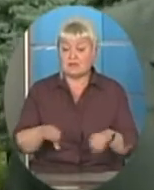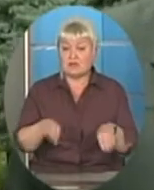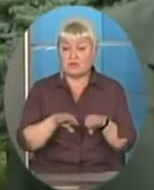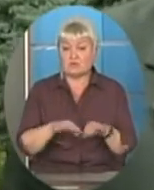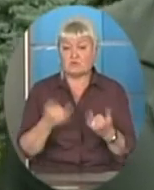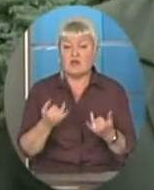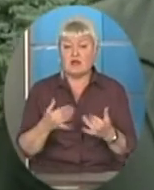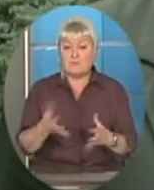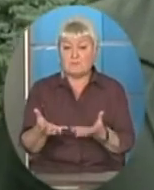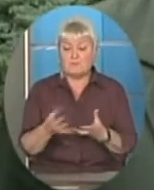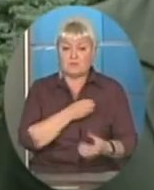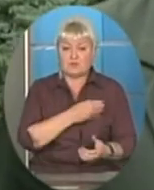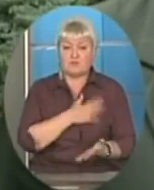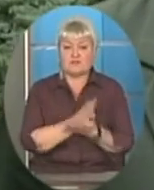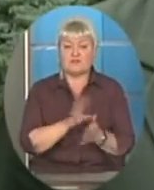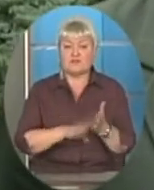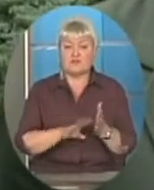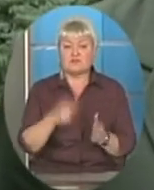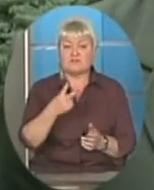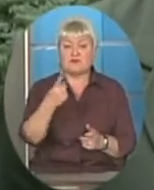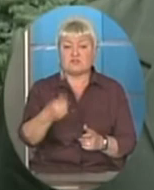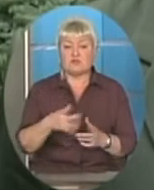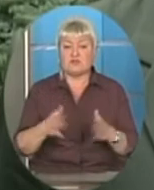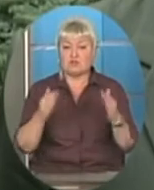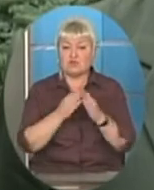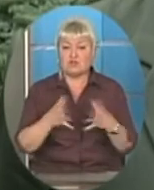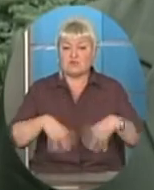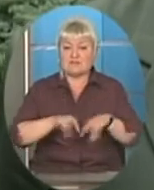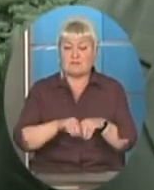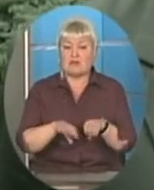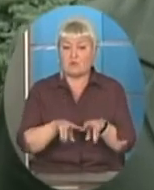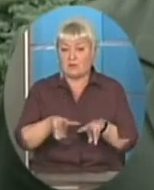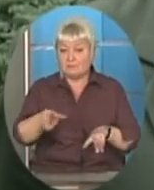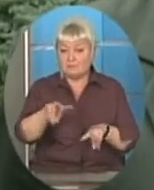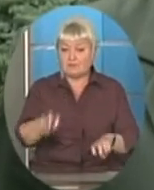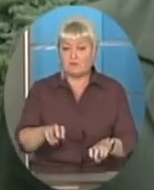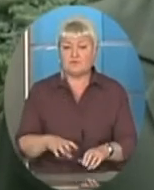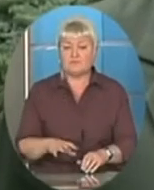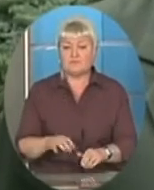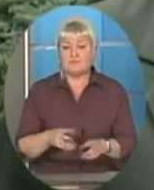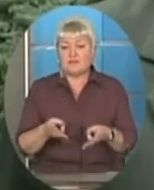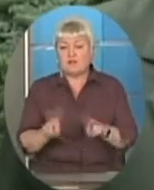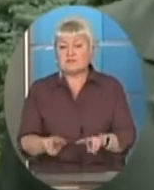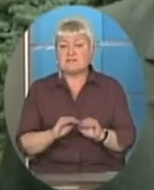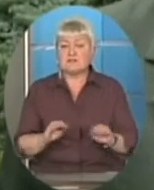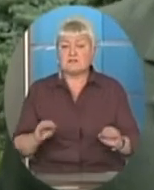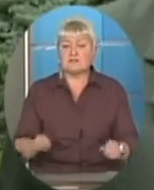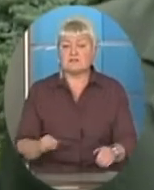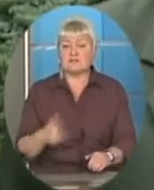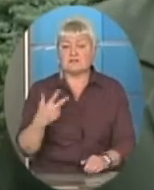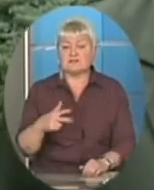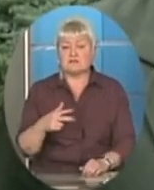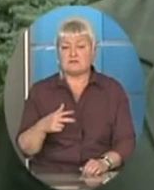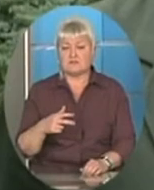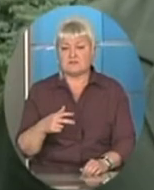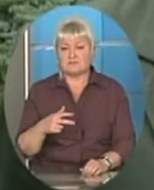сьогодні є 90, 21 дитячий будинок сімейного типу і остальні діти, в яких виховується диспорядка 372